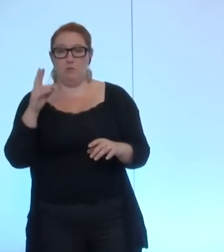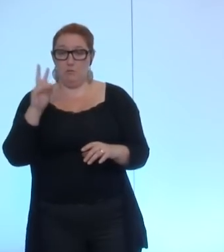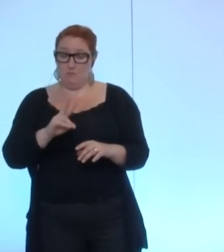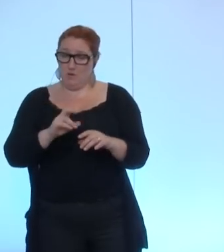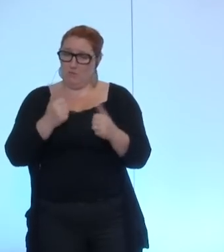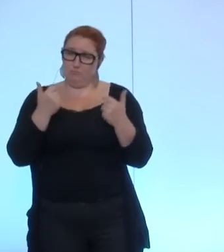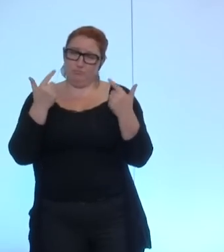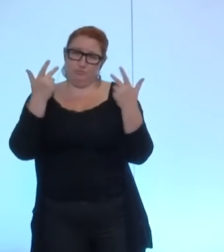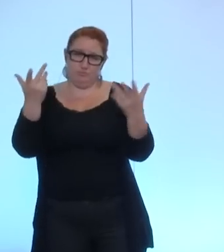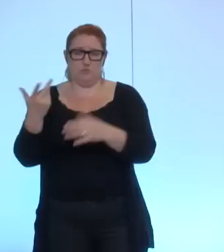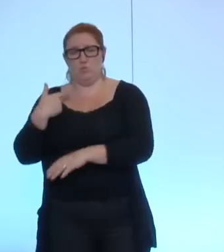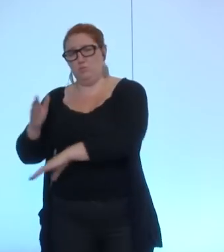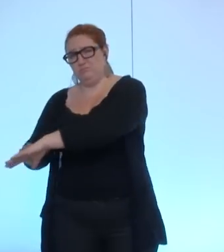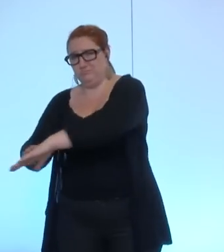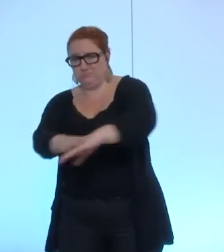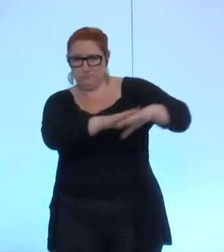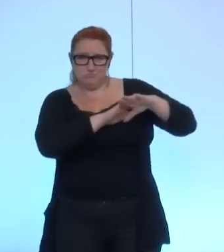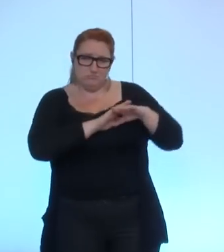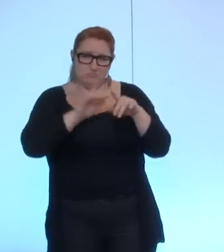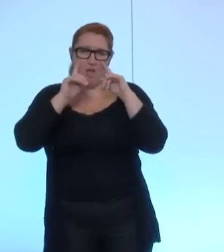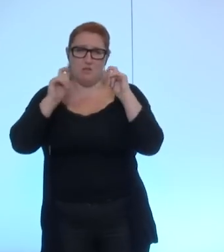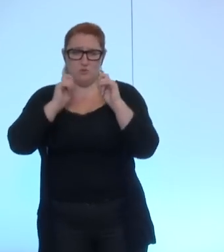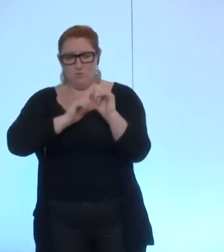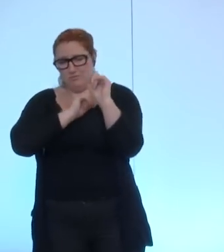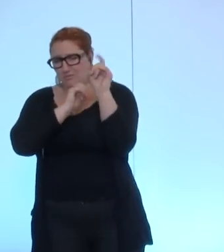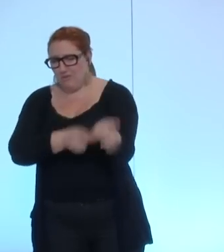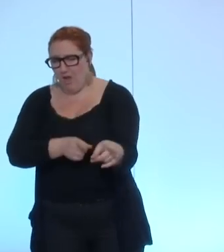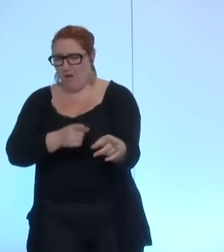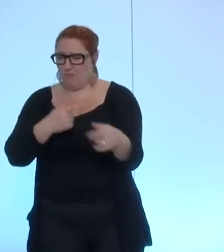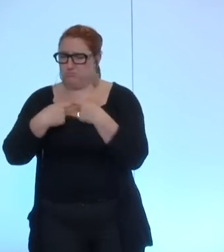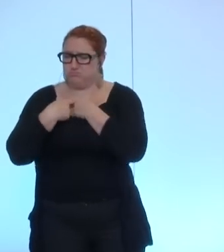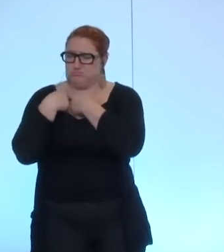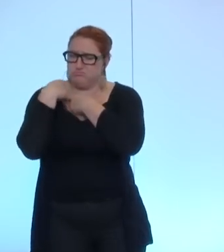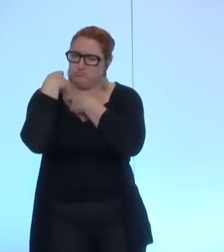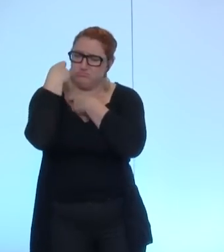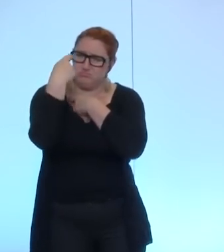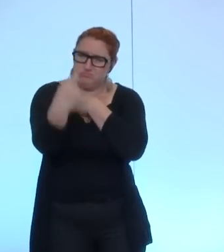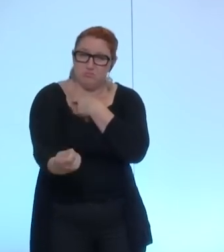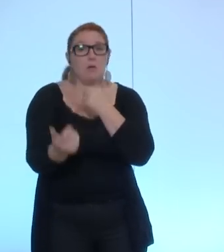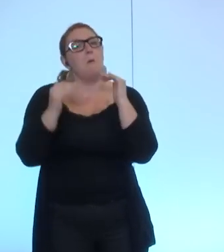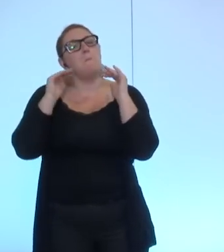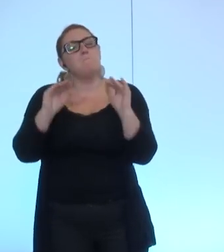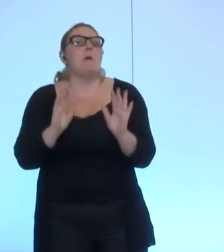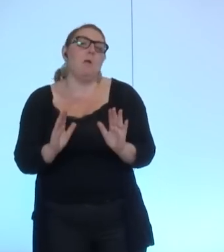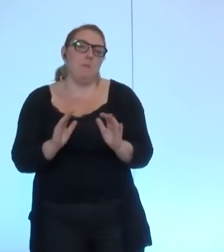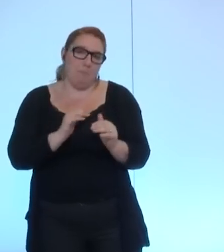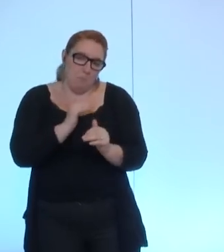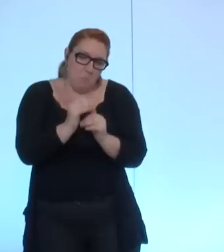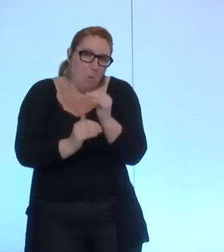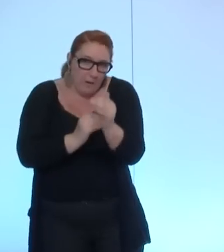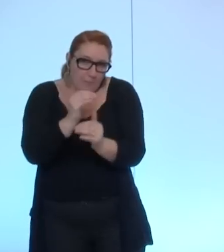impérieuse de faire en sorte que cette guerre qui dure malgré les avancées significatives ayant permis par exemple